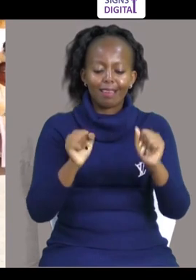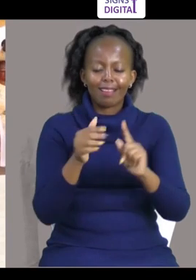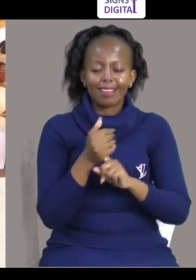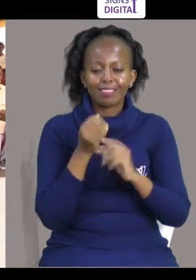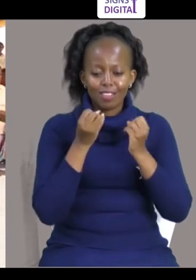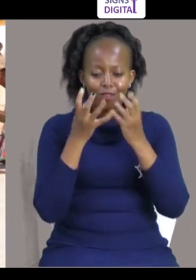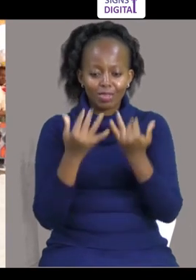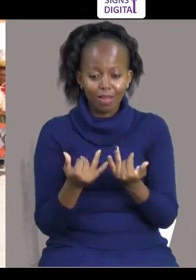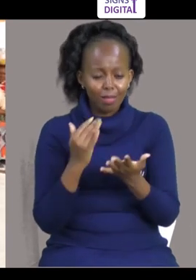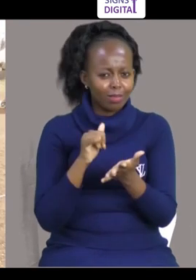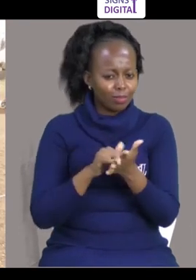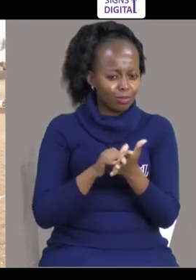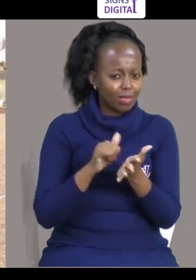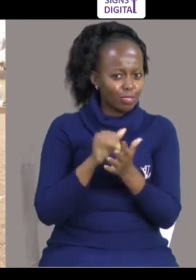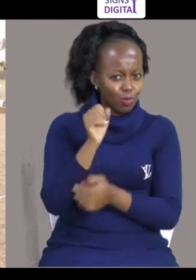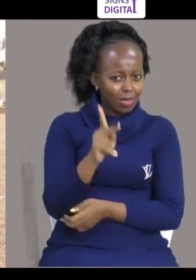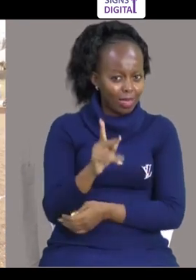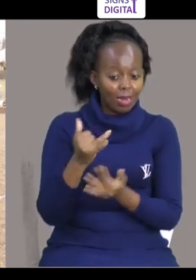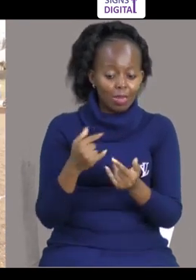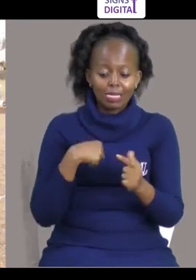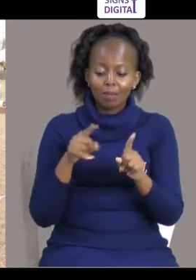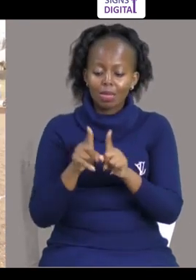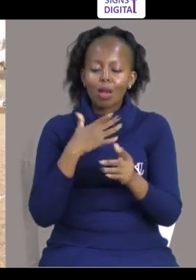Weze Kufikiwa Sini